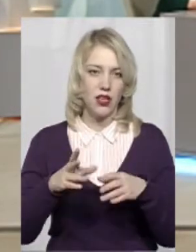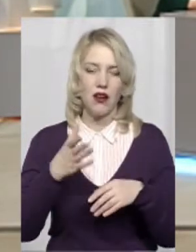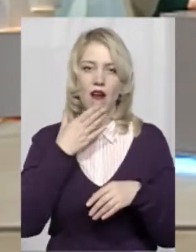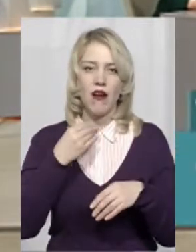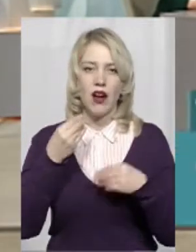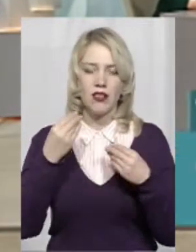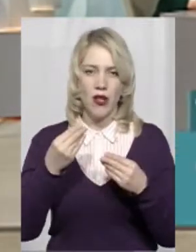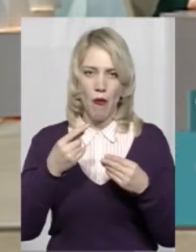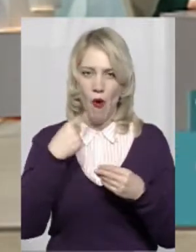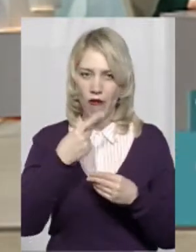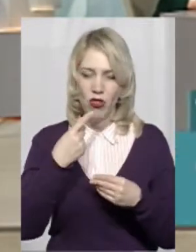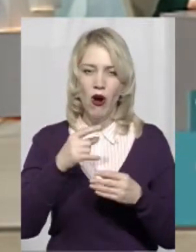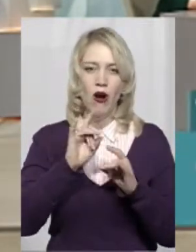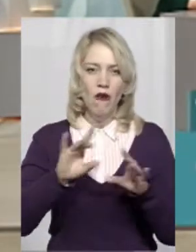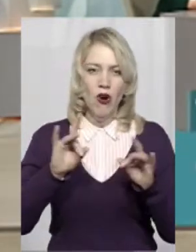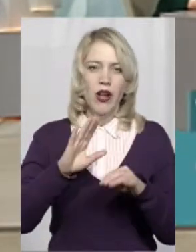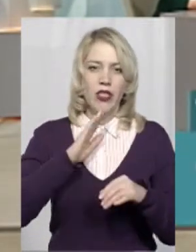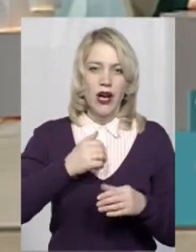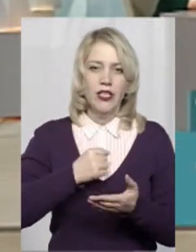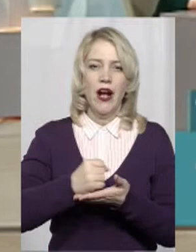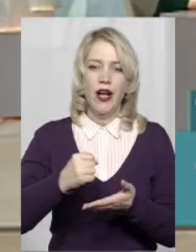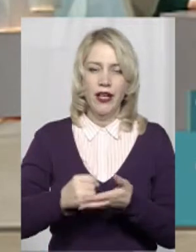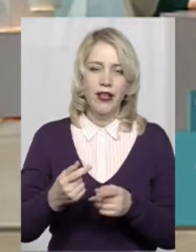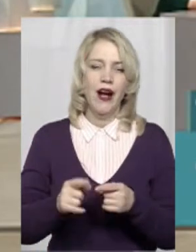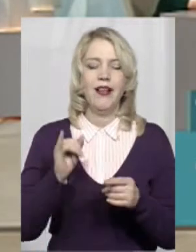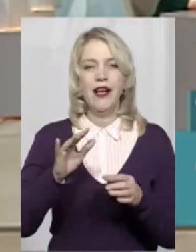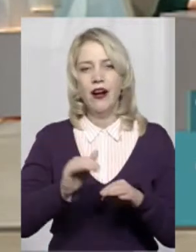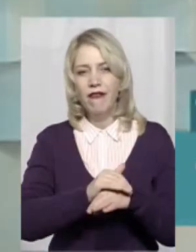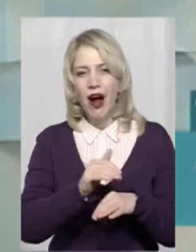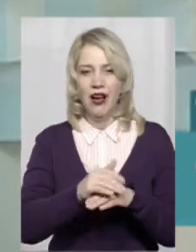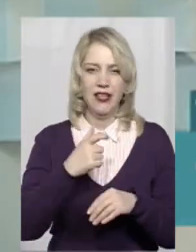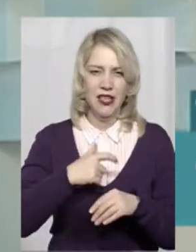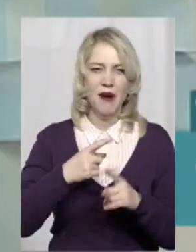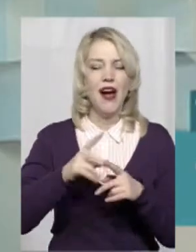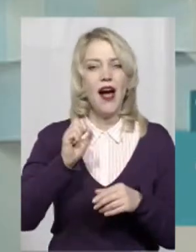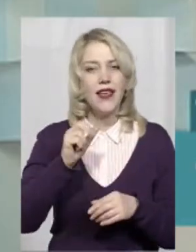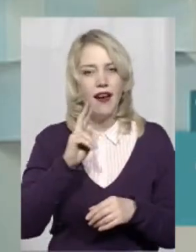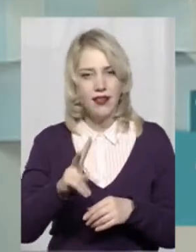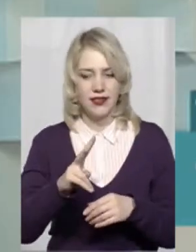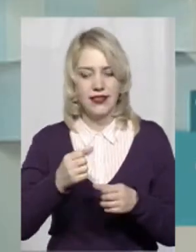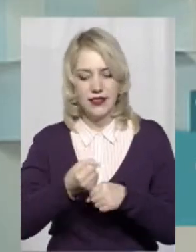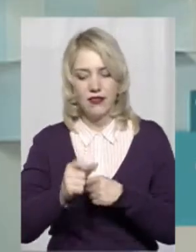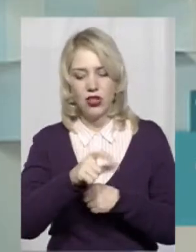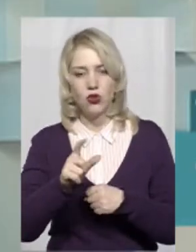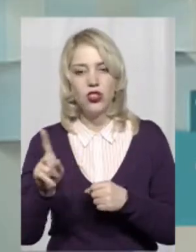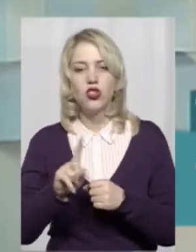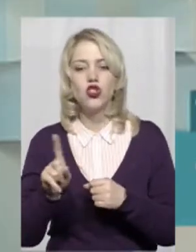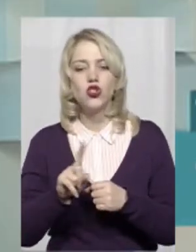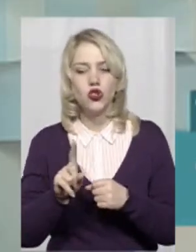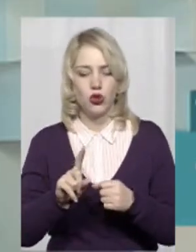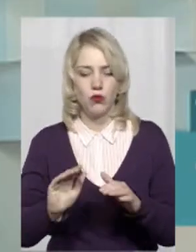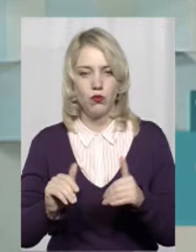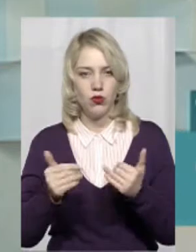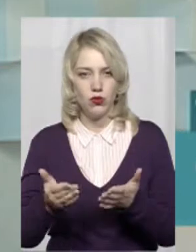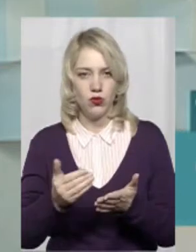як красномовно говорять наші кандидати, хто як виглядає і так далі, і так далі. А от саме заставити людей почитати, що ж пропонують